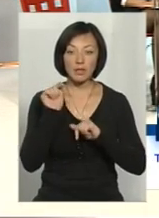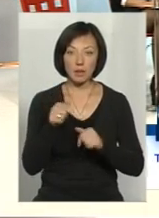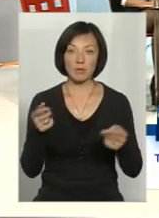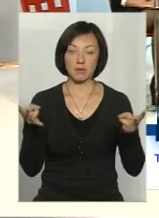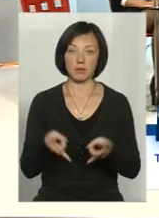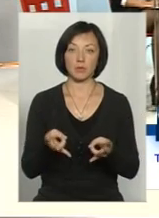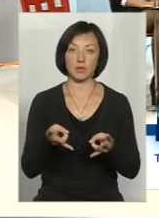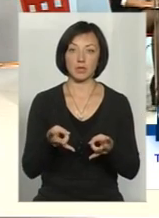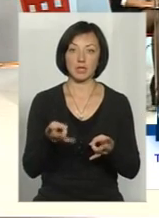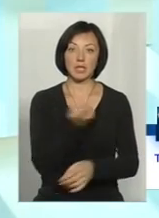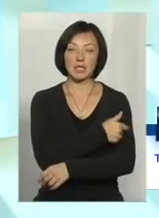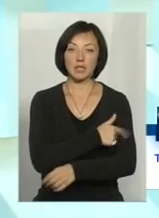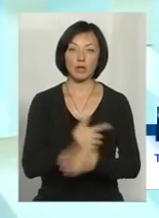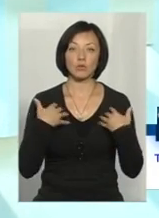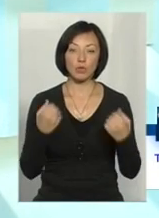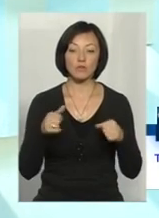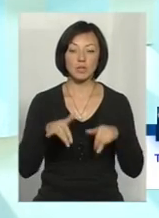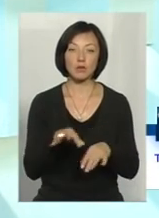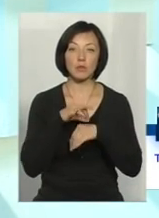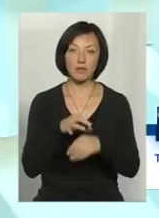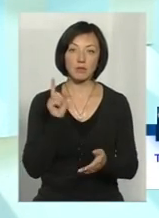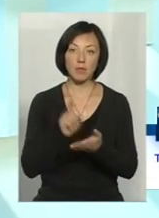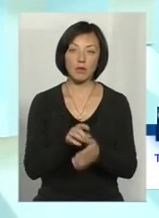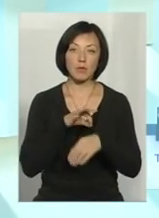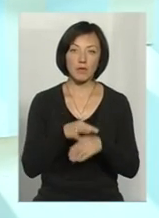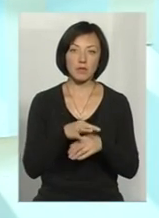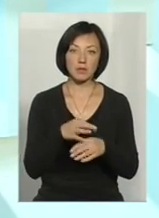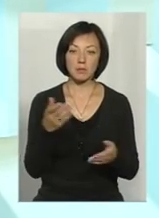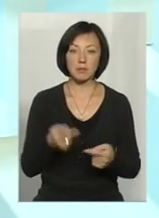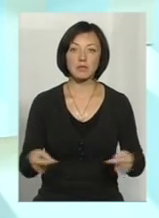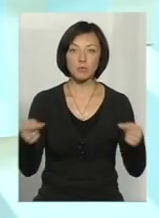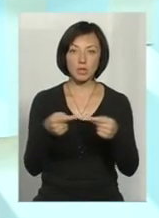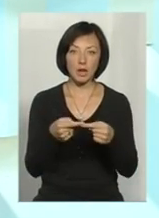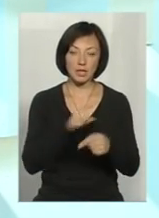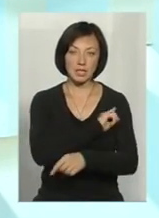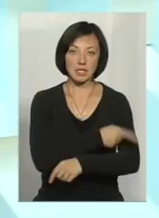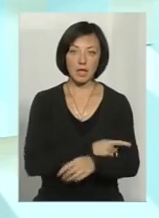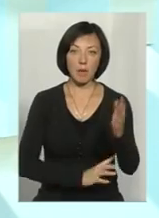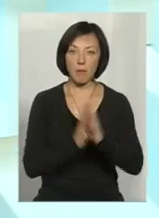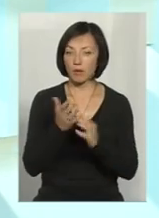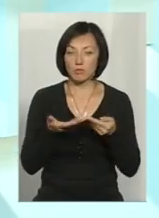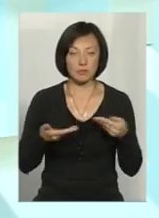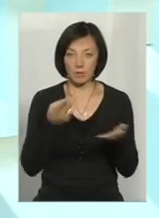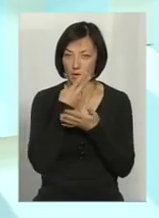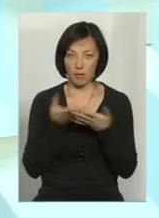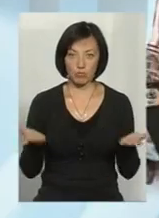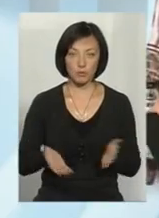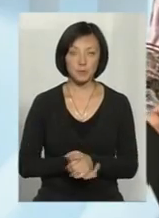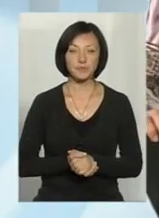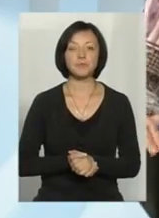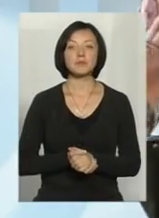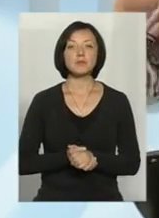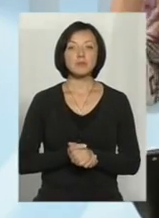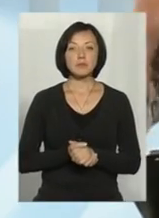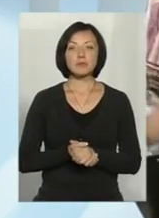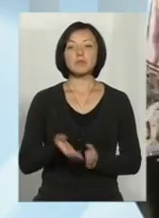потрібно санітарно-здоровчі заходи провести, і це вже мають проводити безпосередні сили парку. Цього ми не бачимо. Скажіть, будь ласка, якщо,